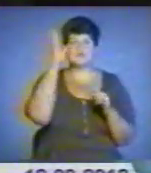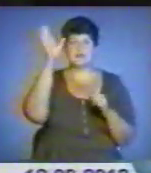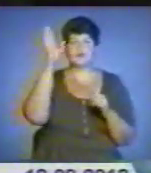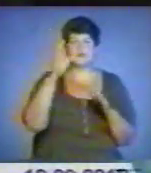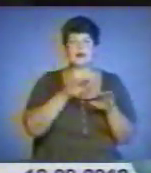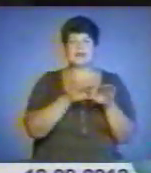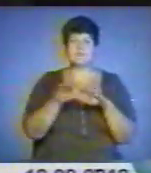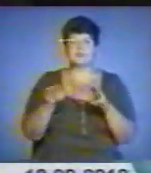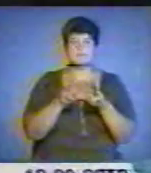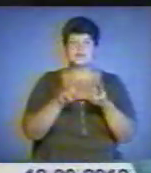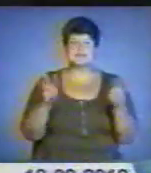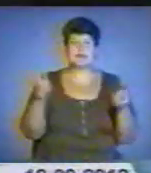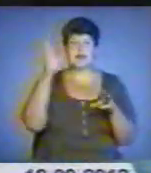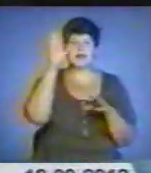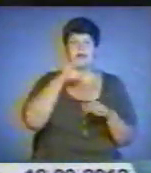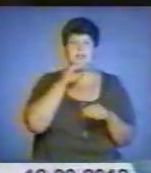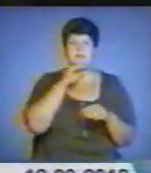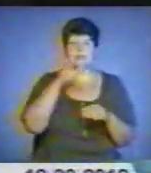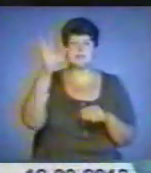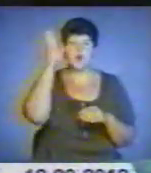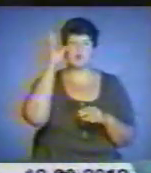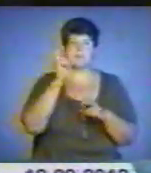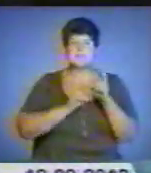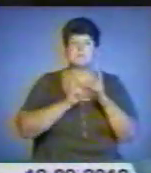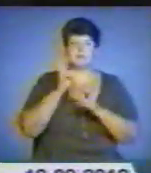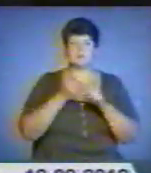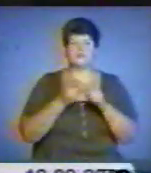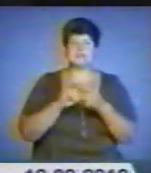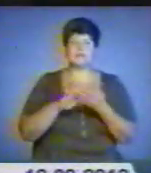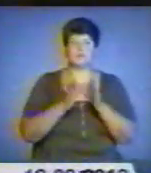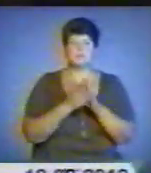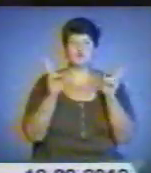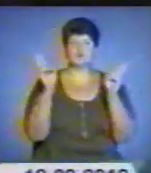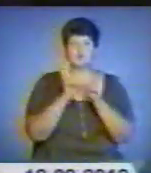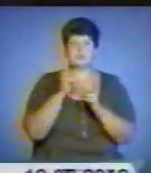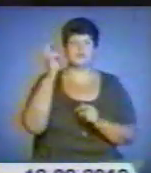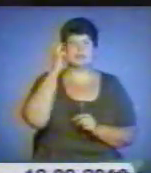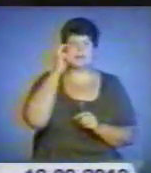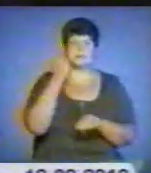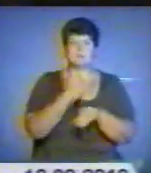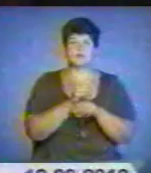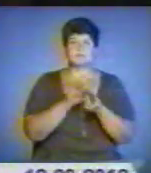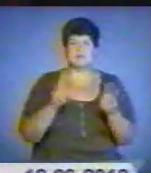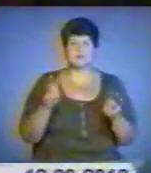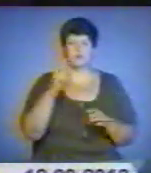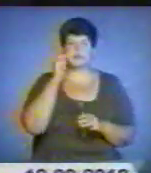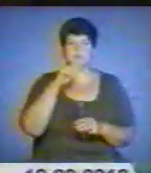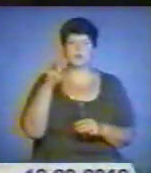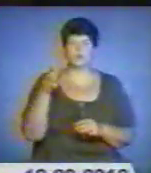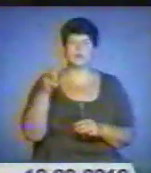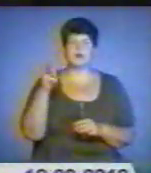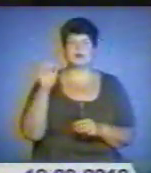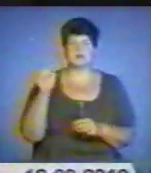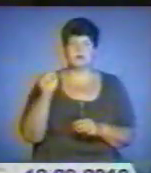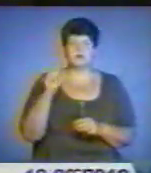Міністерств, Академії наук та підприємств. Про це домовилися під час зустрічі у Києві прем'єр-міністр України Микола Азаров із профільним